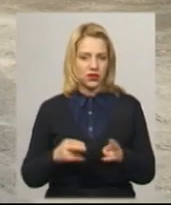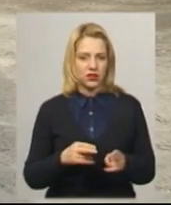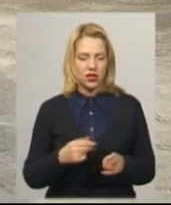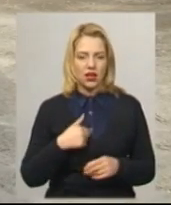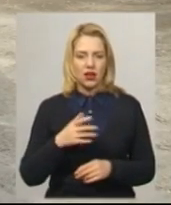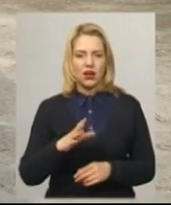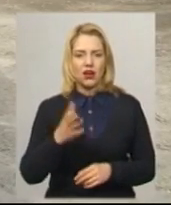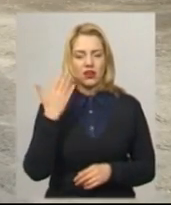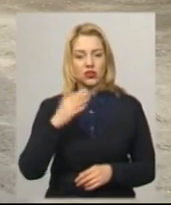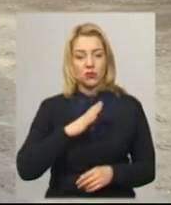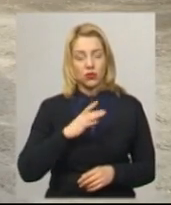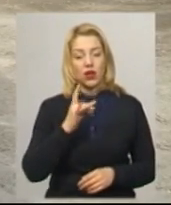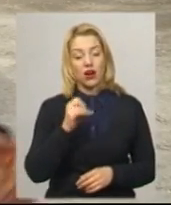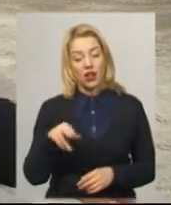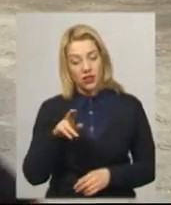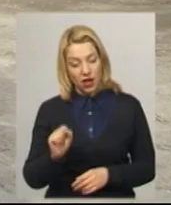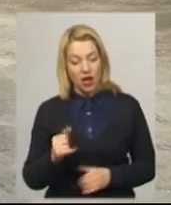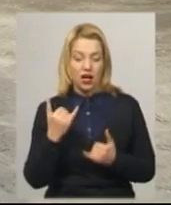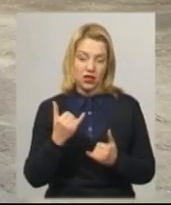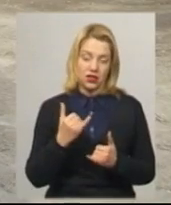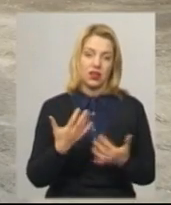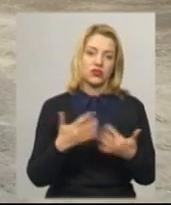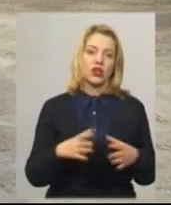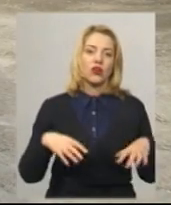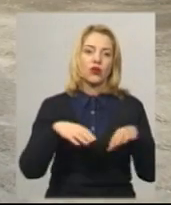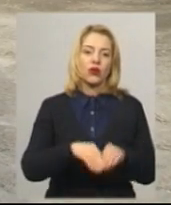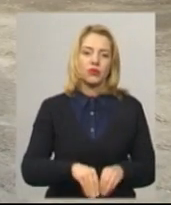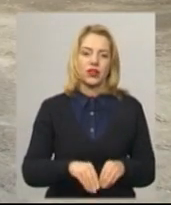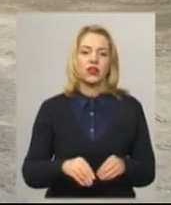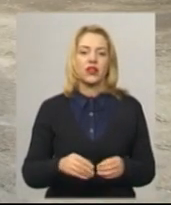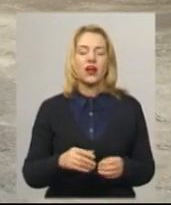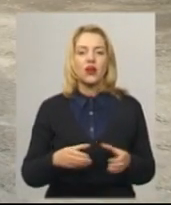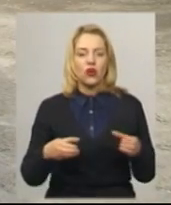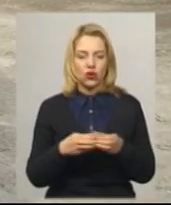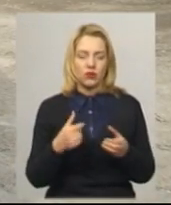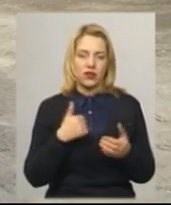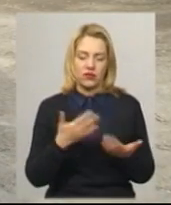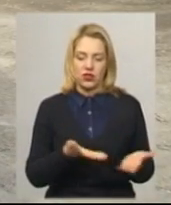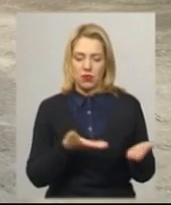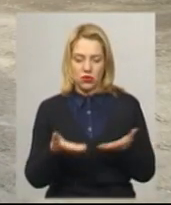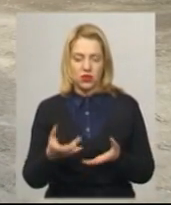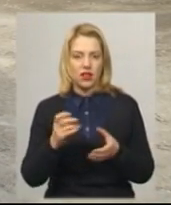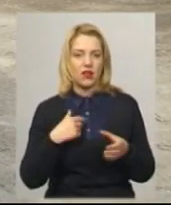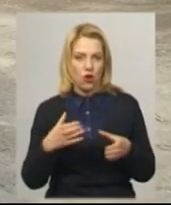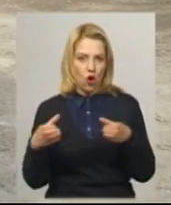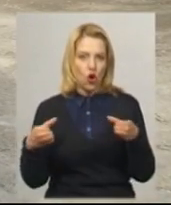сільська рада, а зараз як об'єднана громада, то ми попали в делегацію, нас запросили на цей